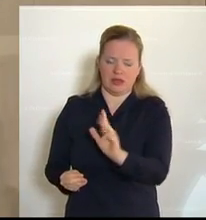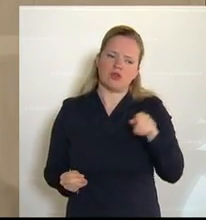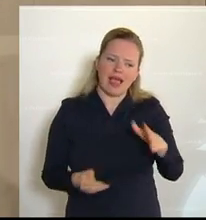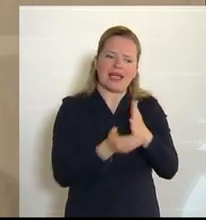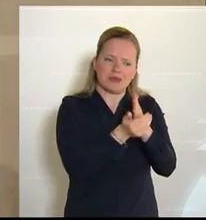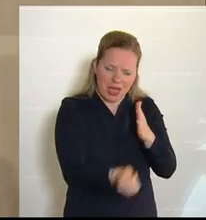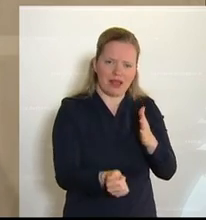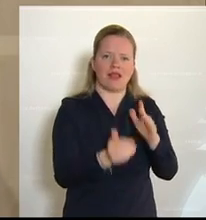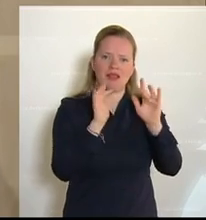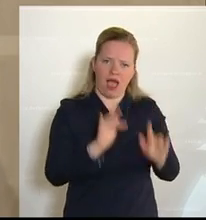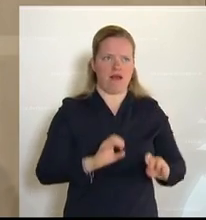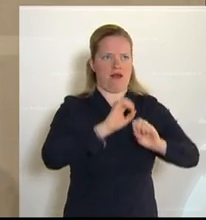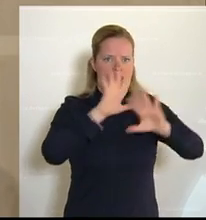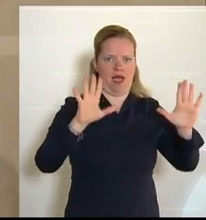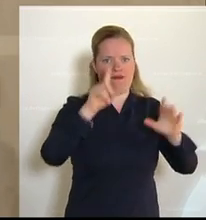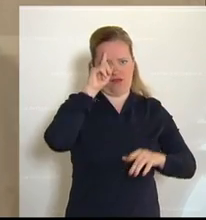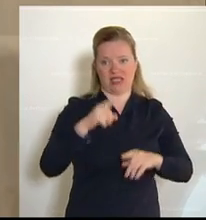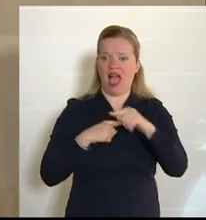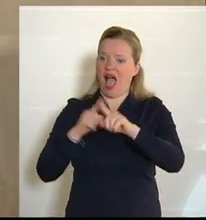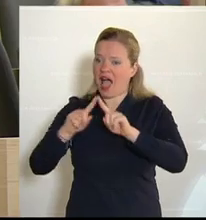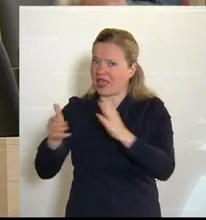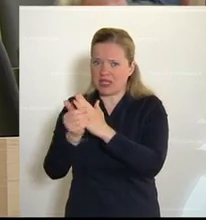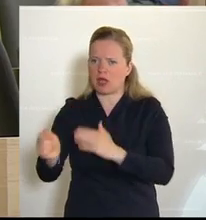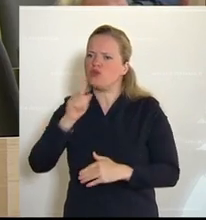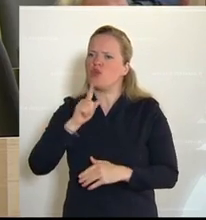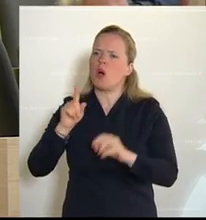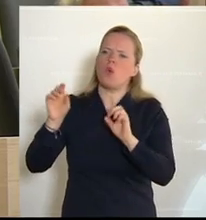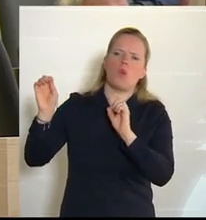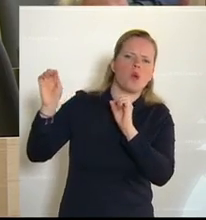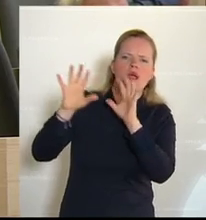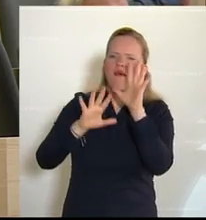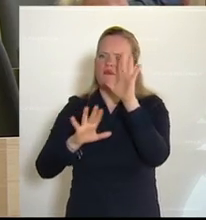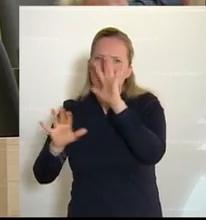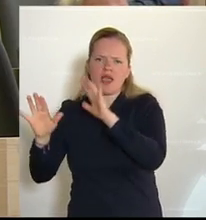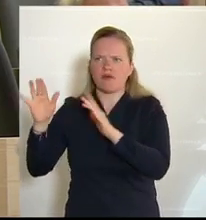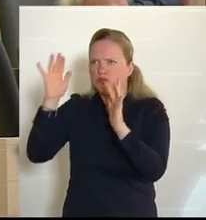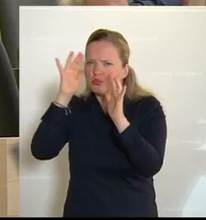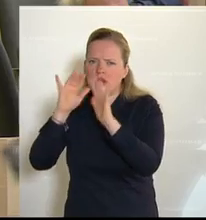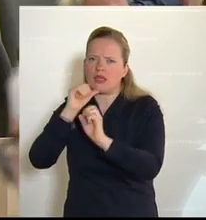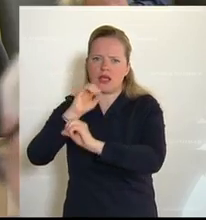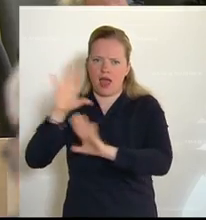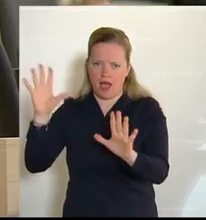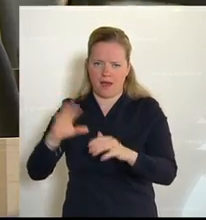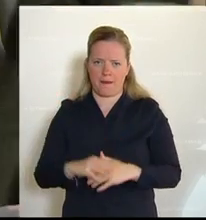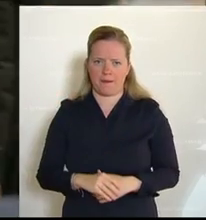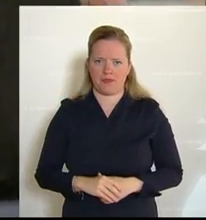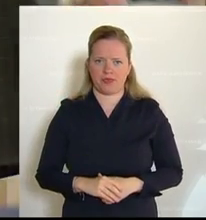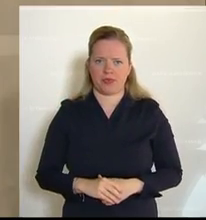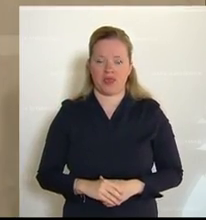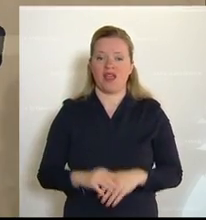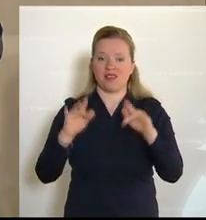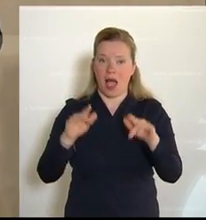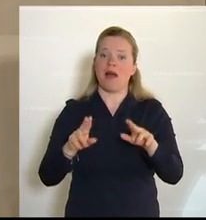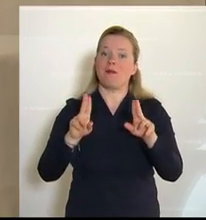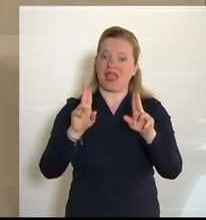verehrten Damen und Herren. Und diese Nebelgranaten werden auch geworfen, indem man ein Instrument der tatsächlichen Berichtigung ins Gegenteil verkehrt.